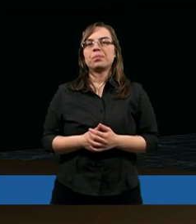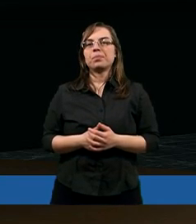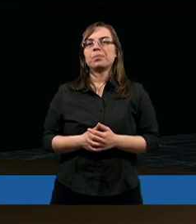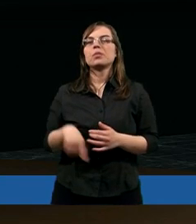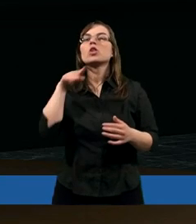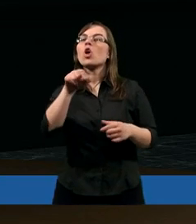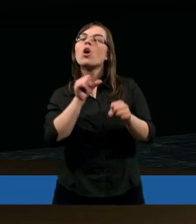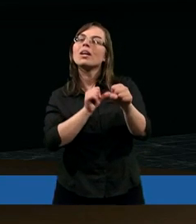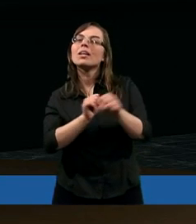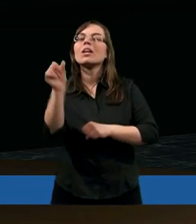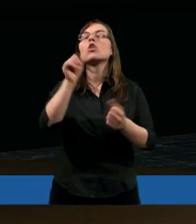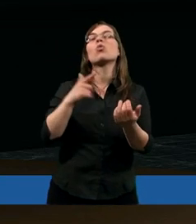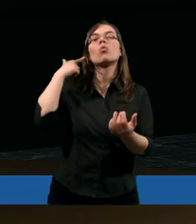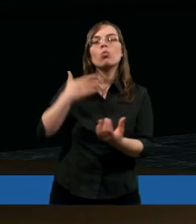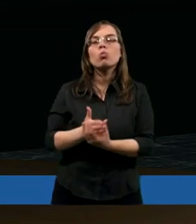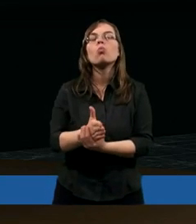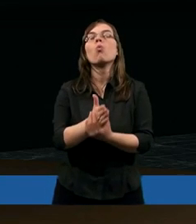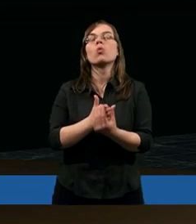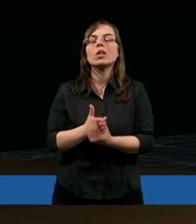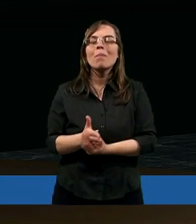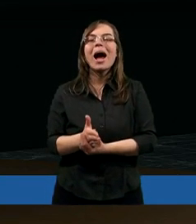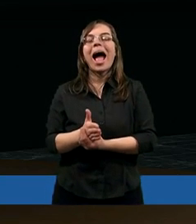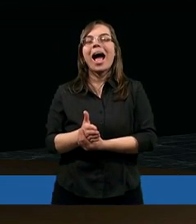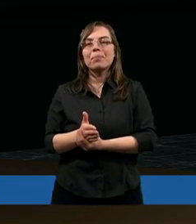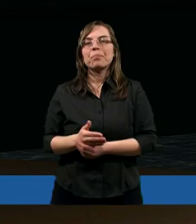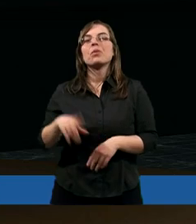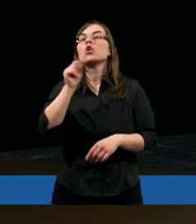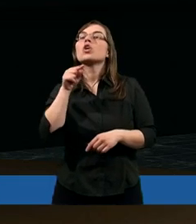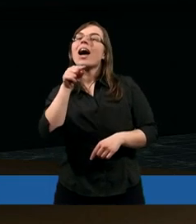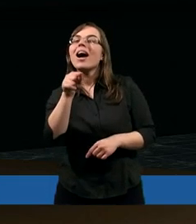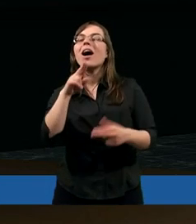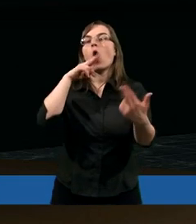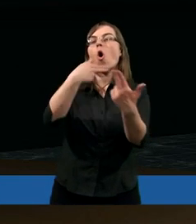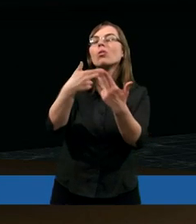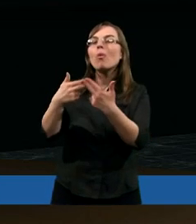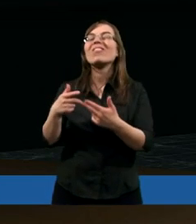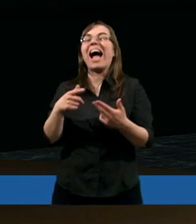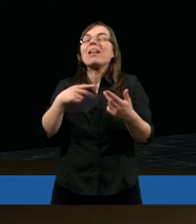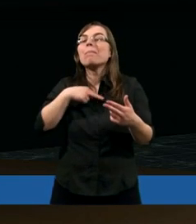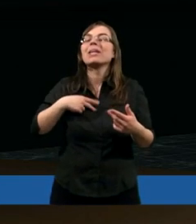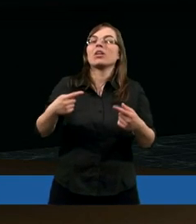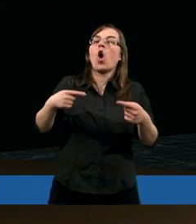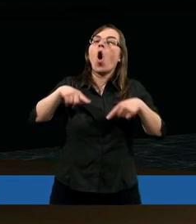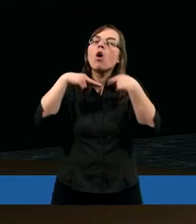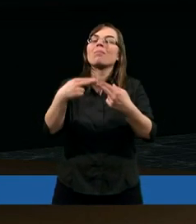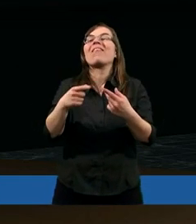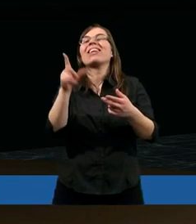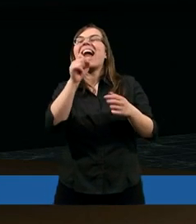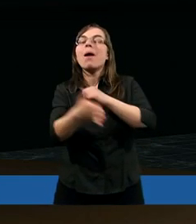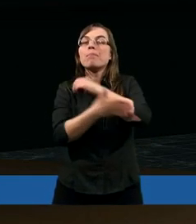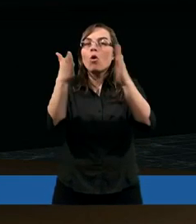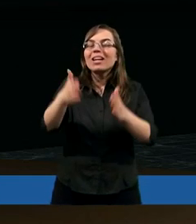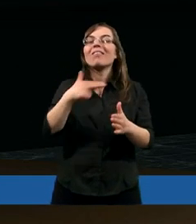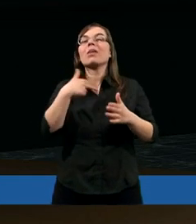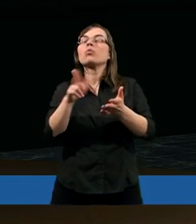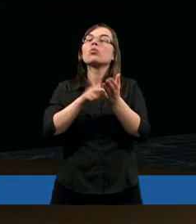to jest służba i że odpowiadamy za to stado, które